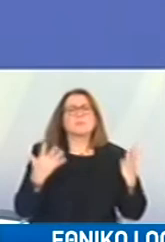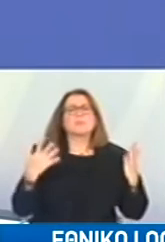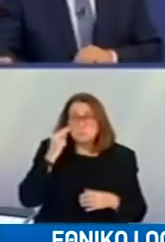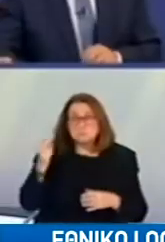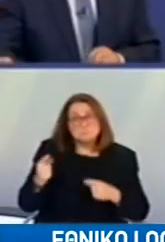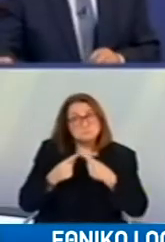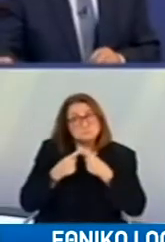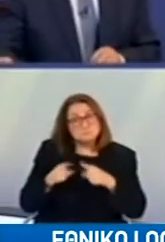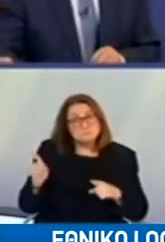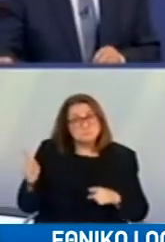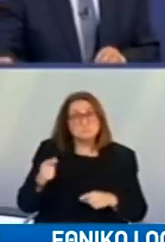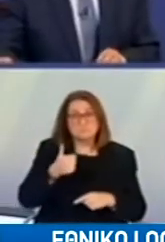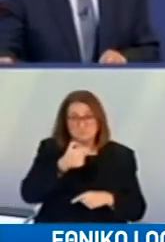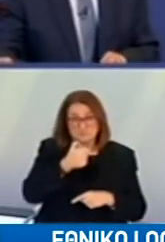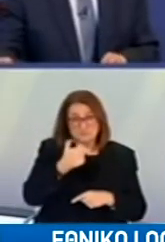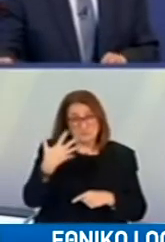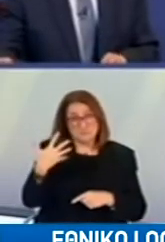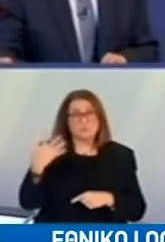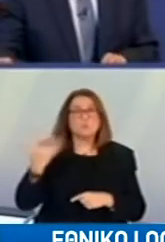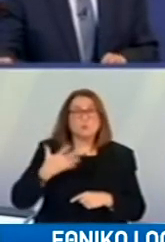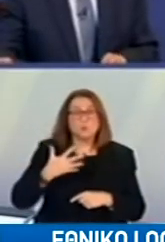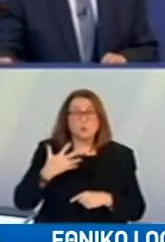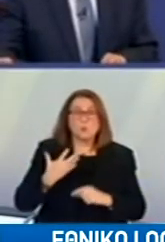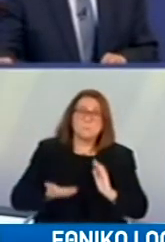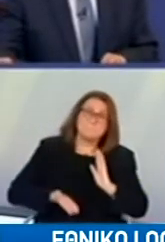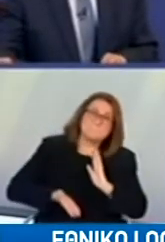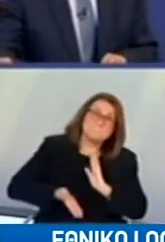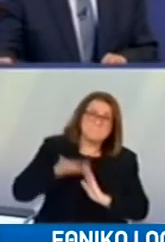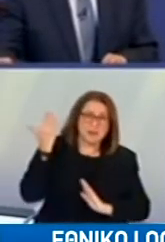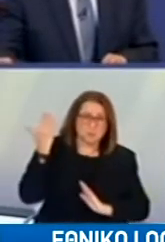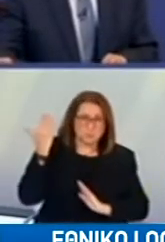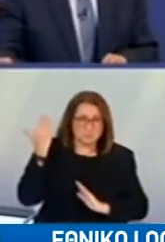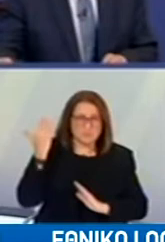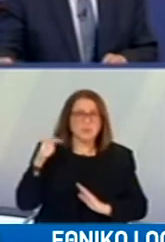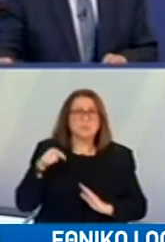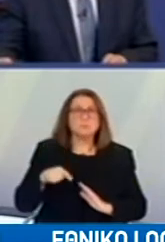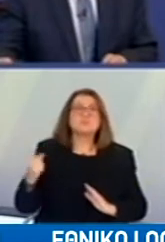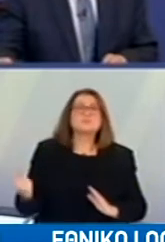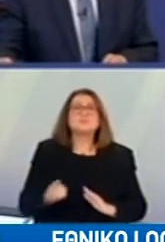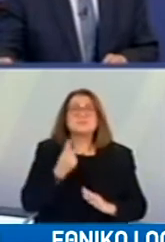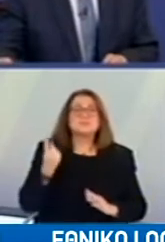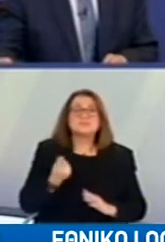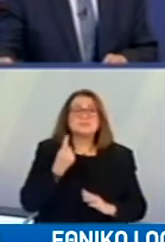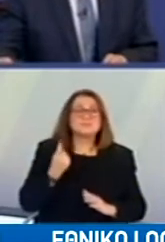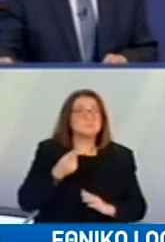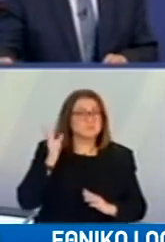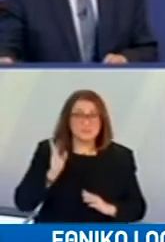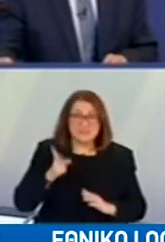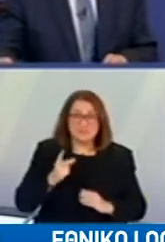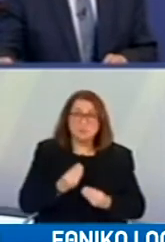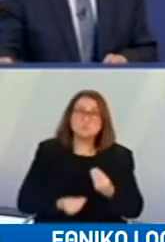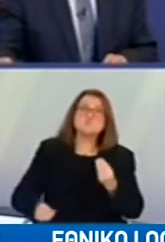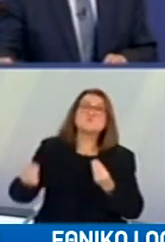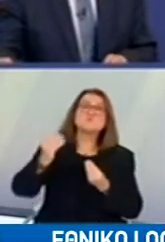συντατικής θεραπείας. Στην ηλικία άνω των 65 που κατά κάποιο τρόπο κλιμακώνεται αυξάνεται ο κίνδυνος για σοβαρή νόσο